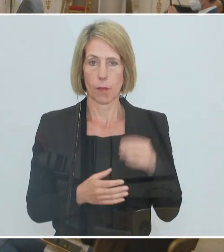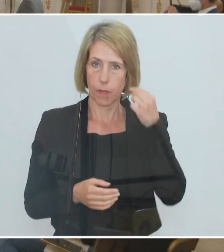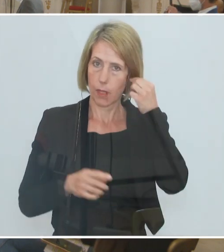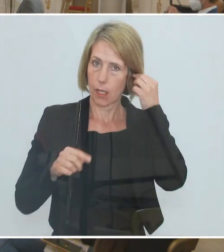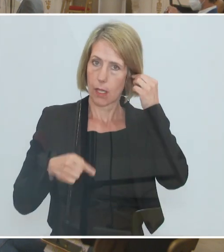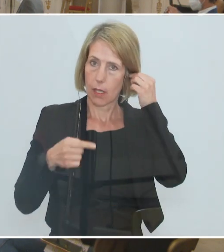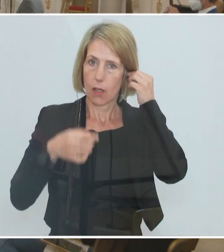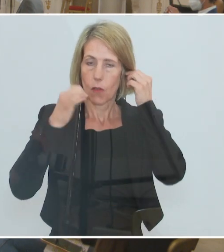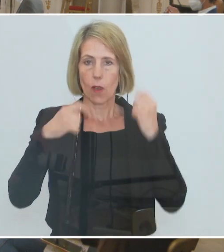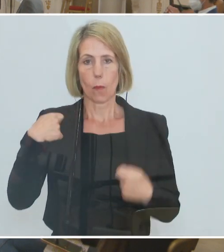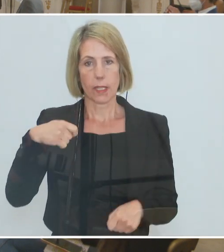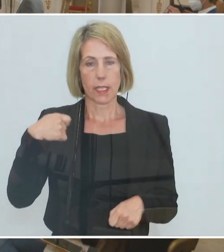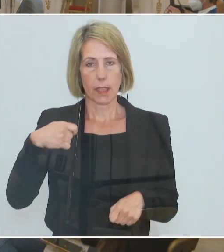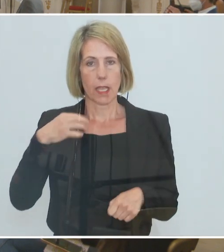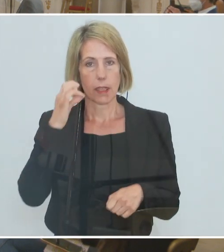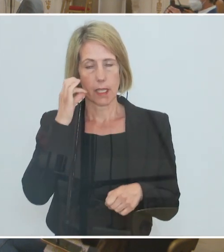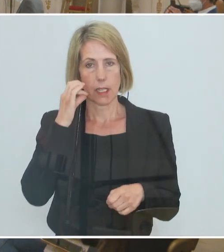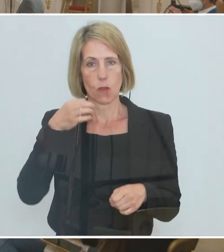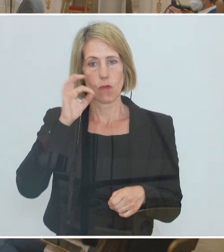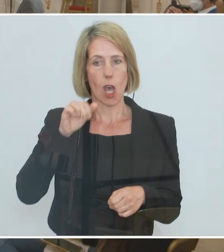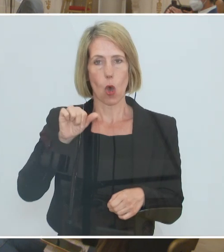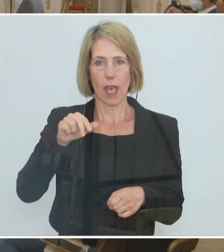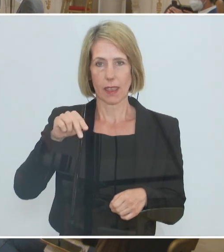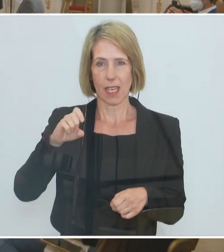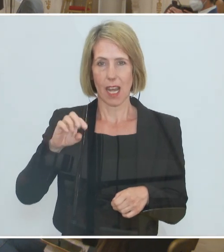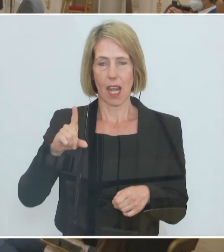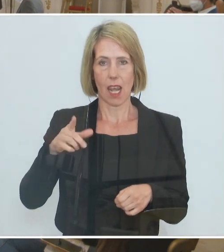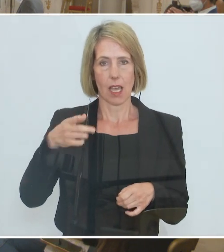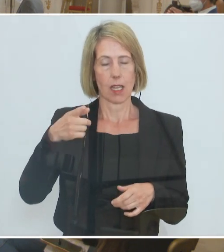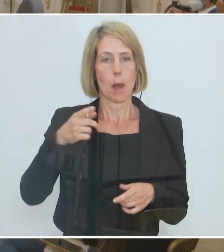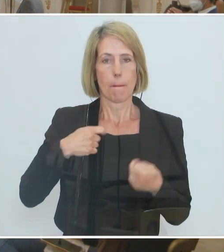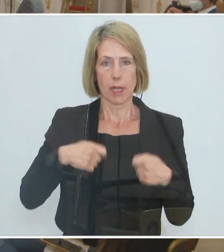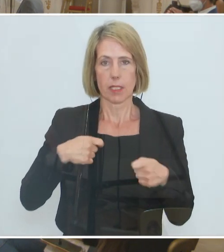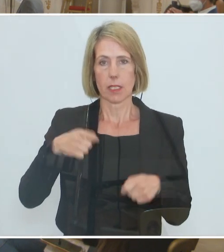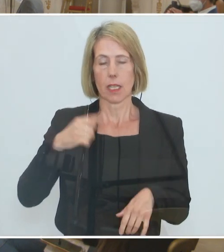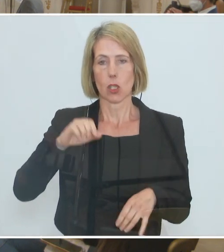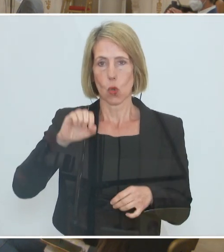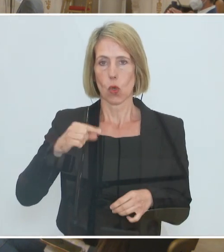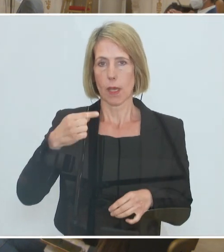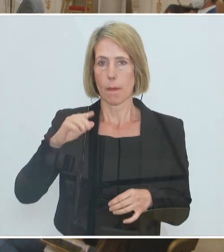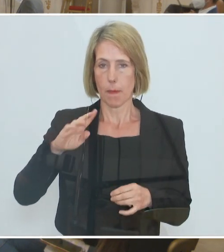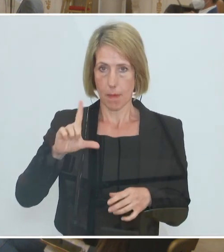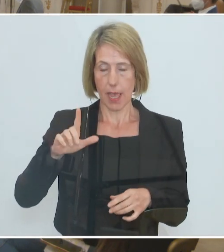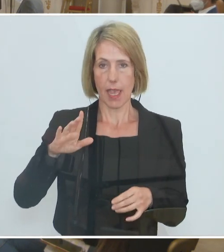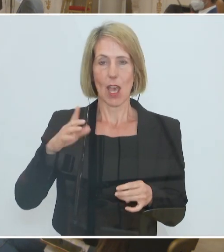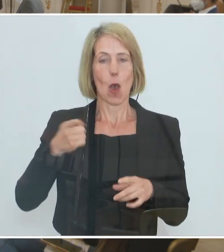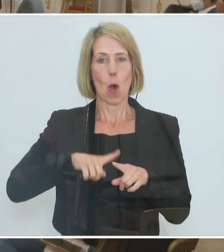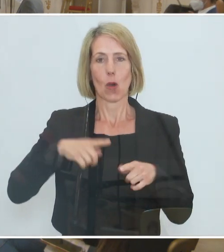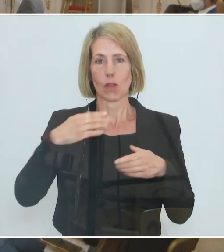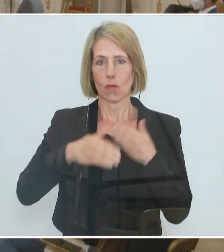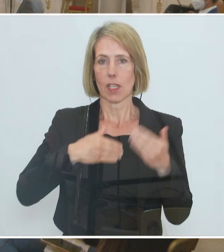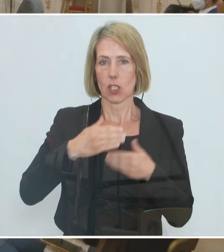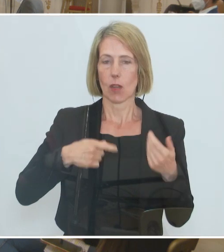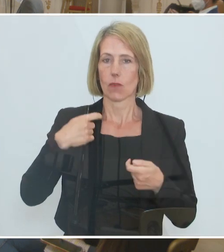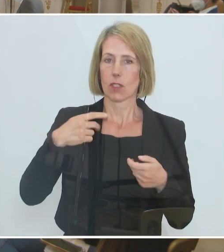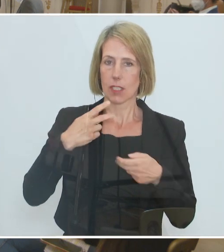Präsidentin der Arbeiterkammer Renate Anderl, den Präsidenten des ÖGB Wolfgang Katzian und den Präsidenten der Wirtschaftskammer